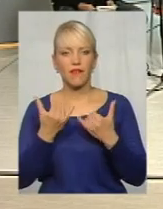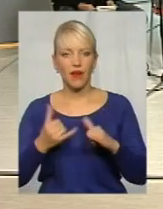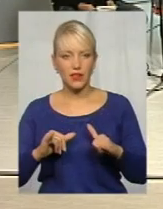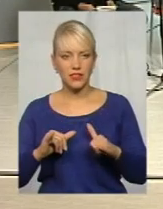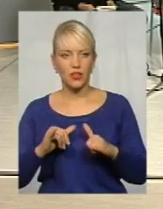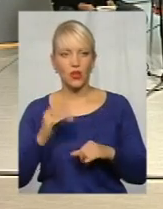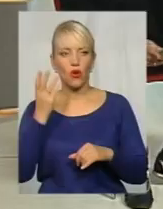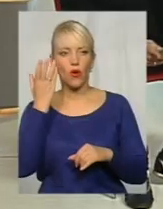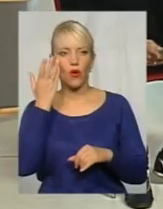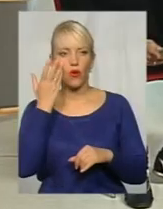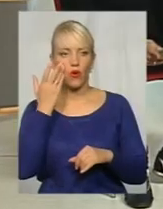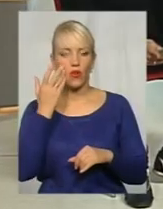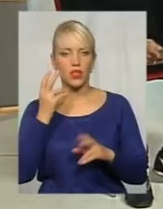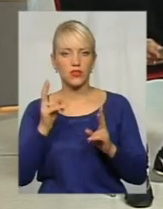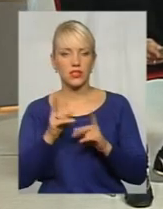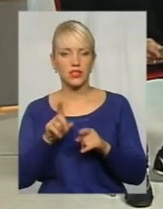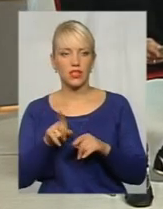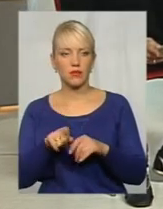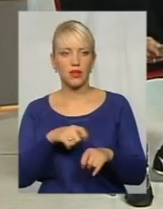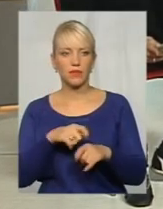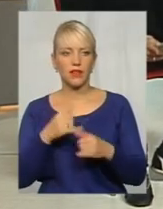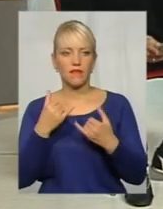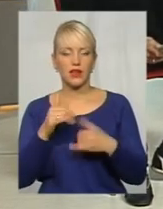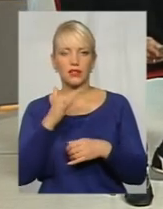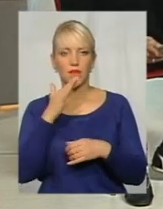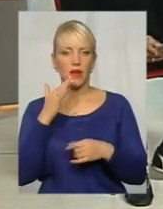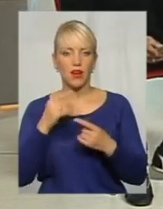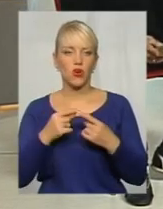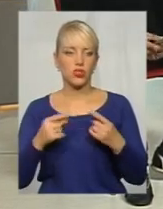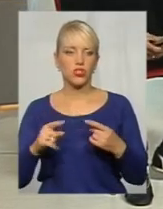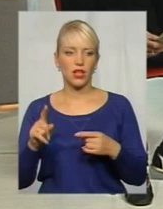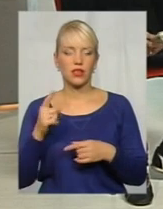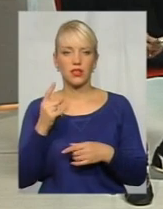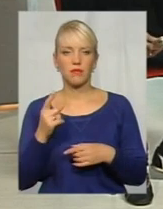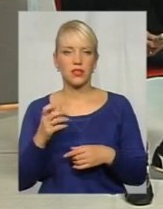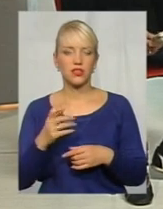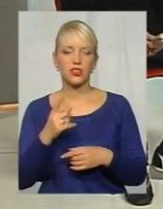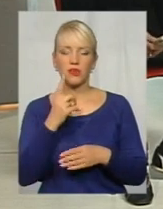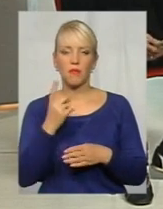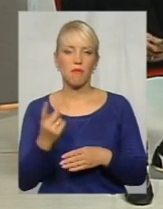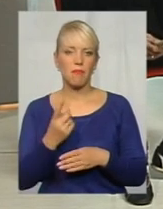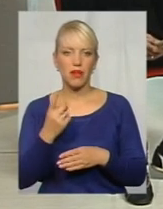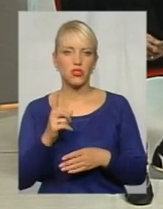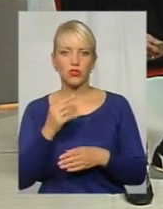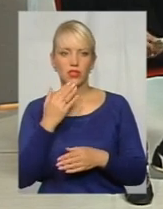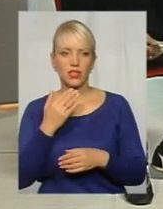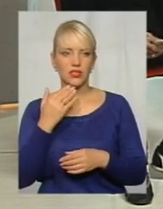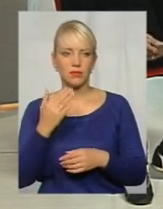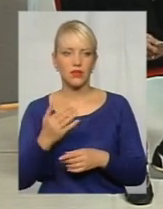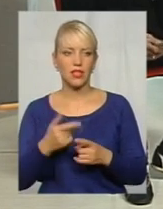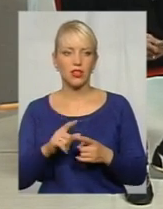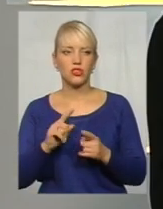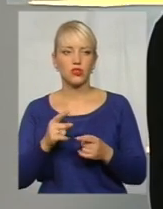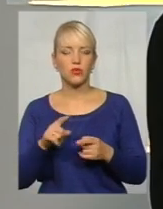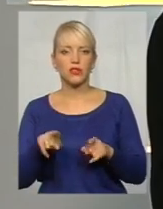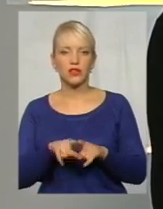зіштовхнулися з матеріалом? Ну, вразило багато речей. А насамперед, коли я запитав у пана Арсенюка, ну, чому ж так